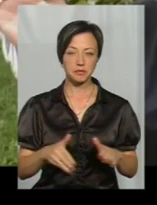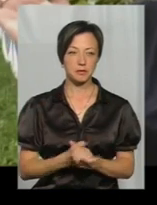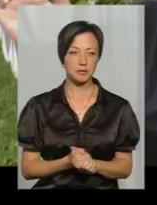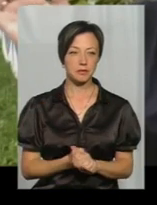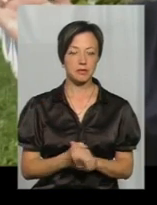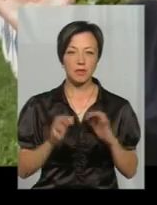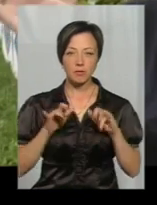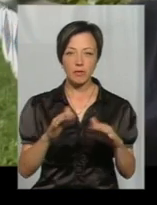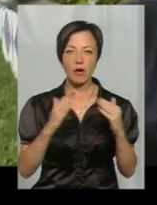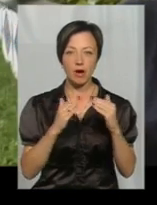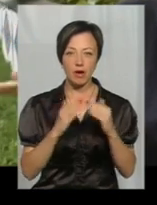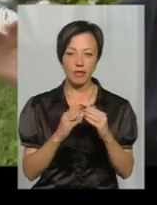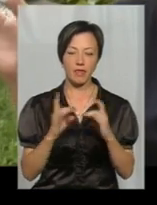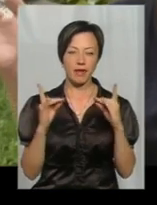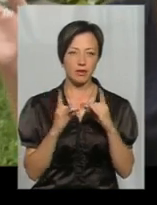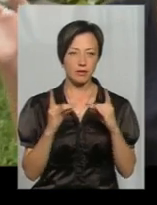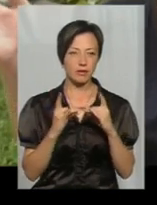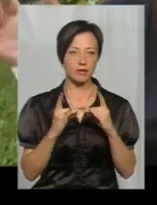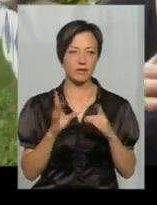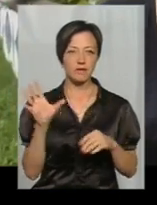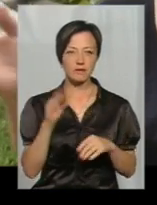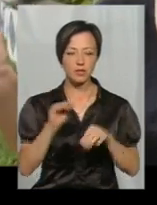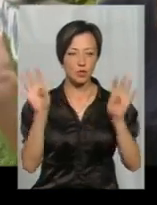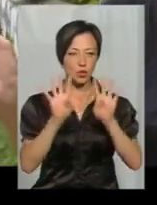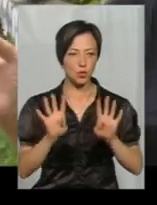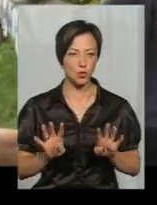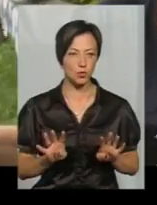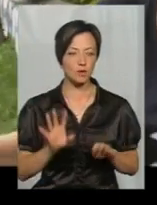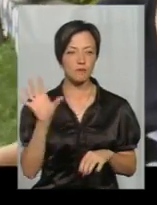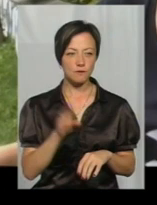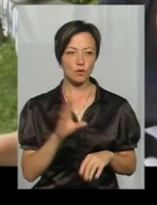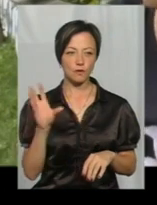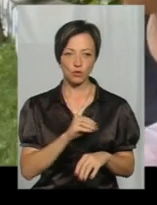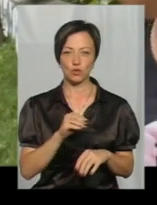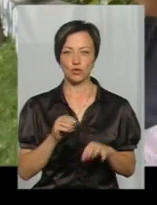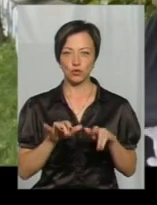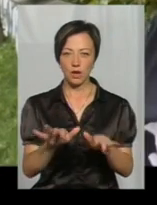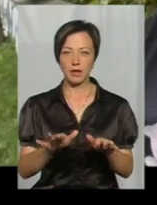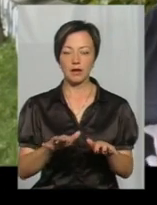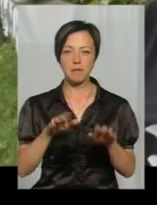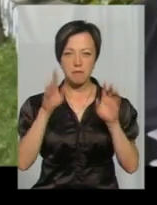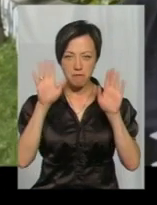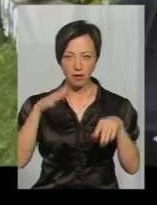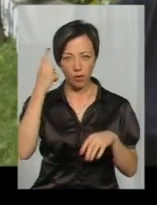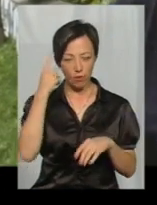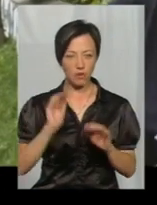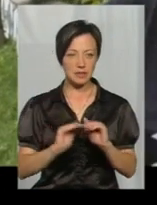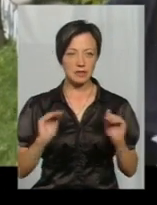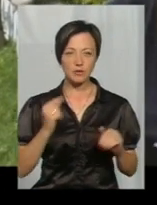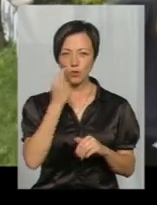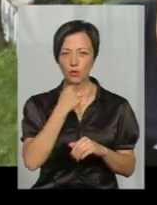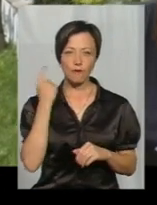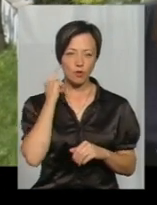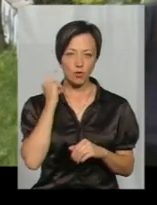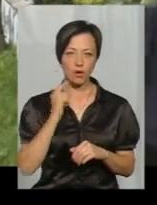залазять на кровать, всі тюлі, все в жуках. Падають дітям маленьким на голови, в роти,